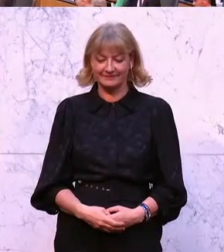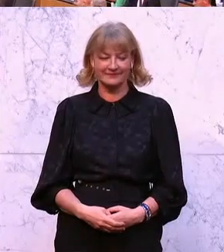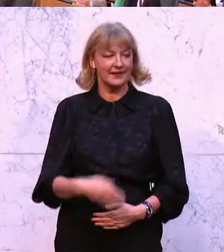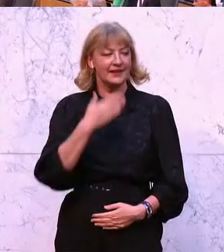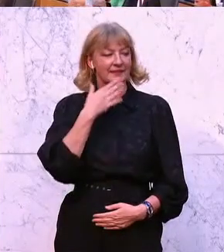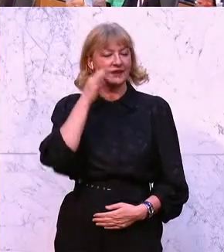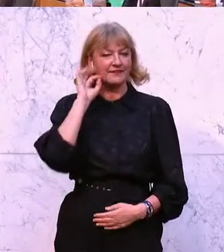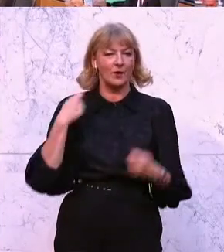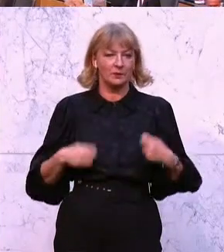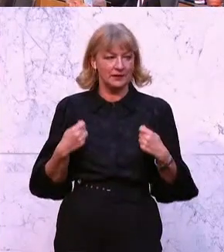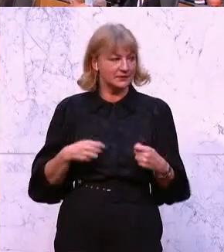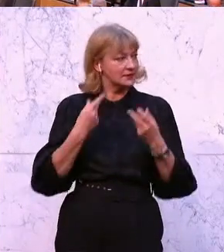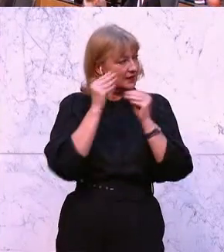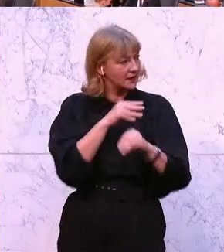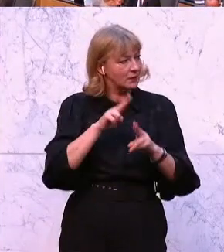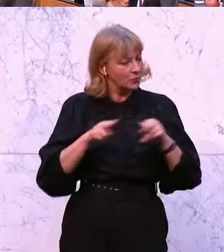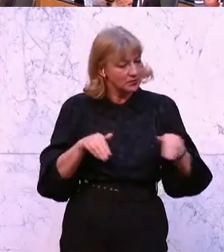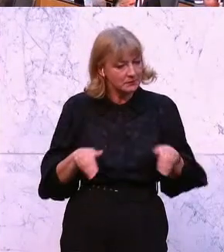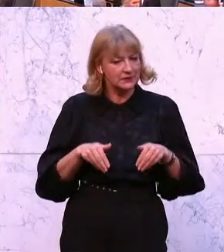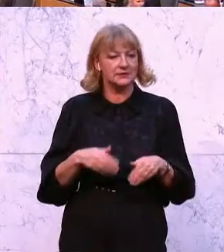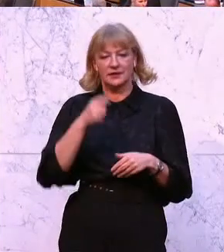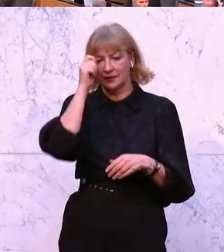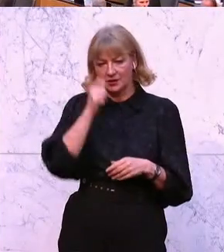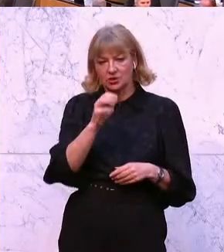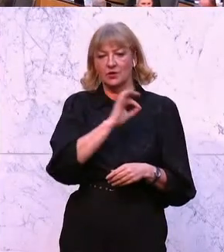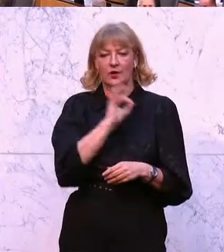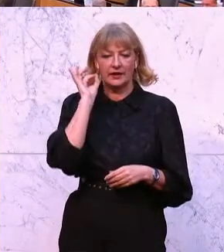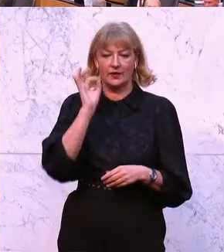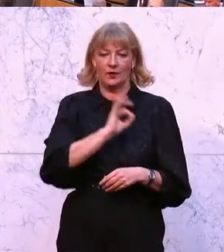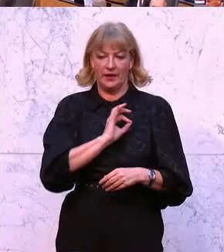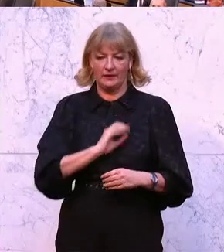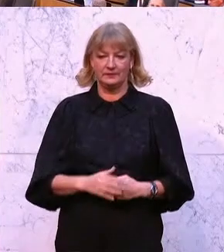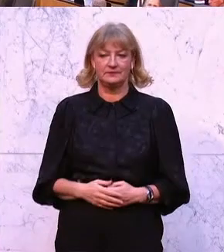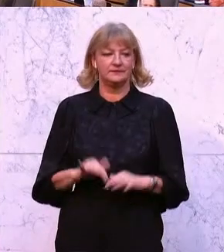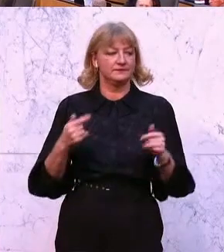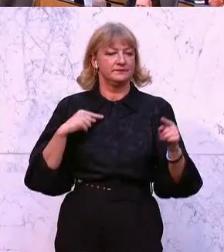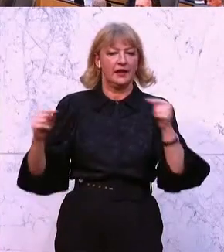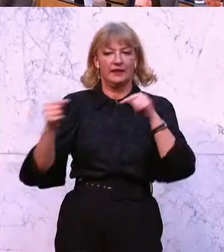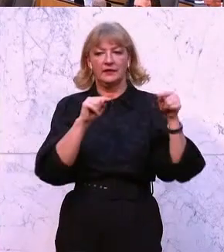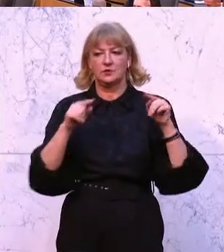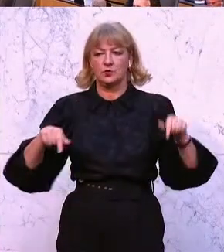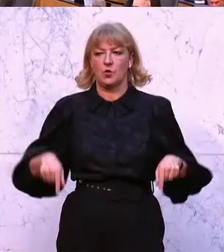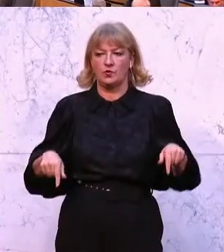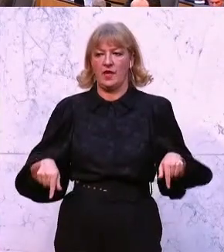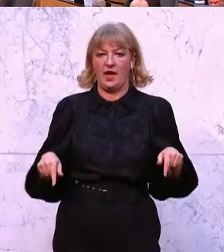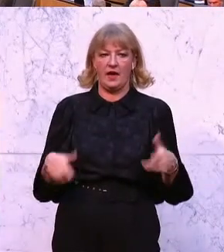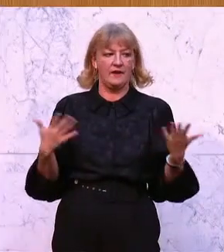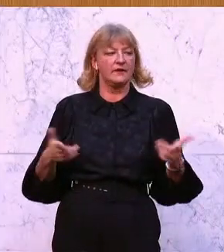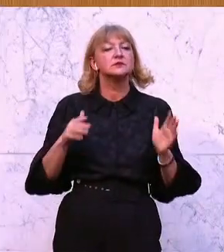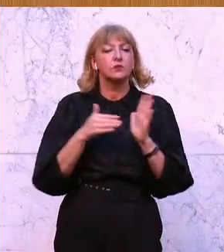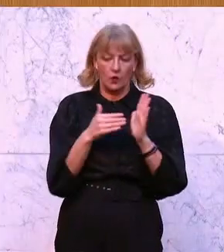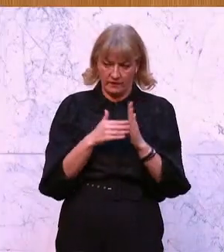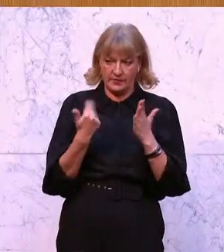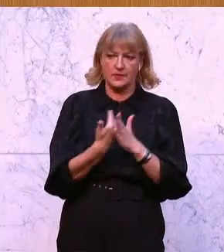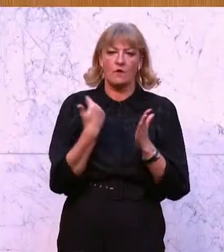Danke Frau Präsident, sehr geehrter Herr Bundesminister, geschätzte Kolleginnen und Kollegen. Wir debattieren hier über eine notwendige